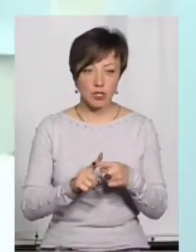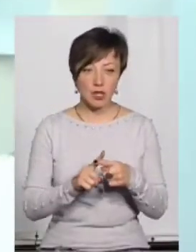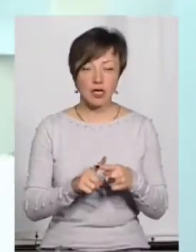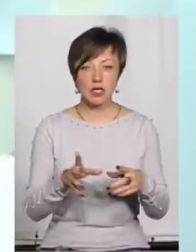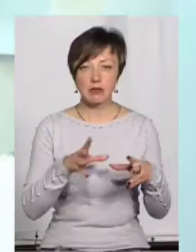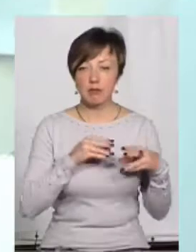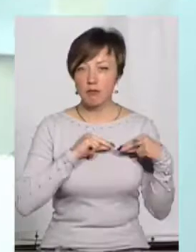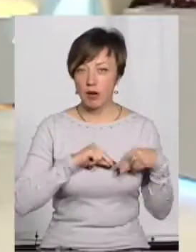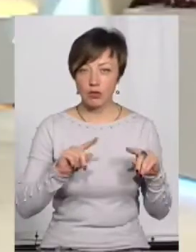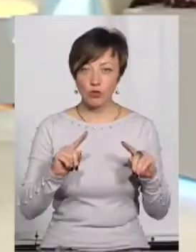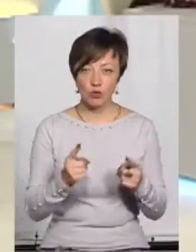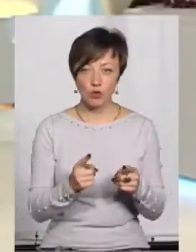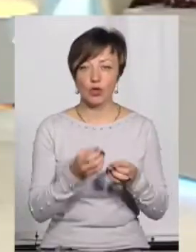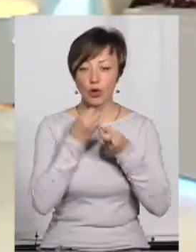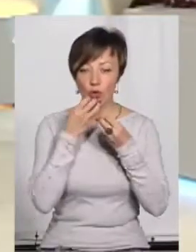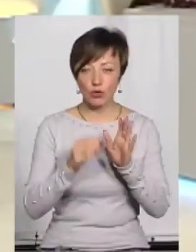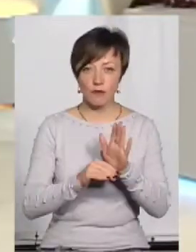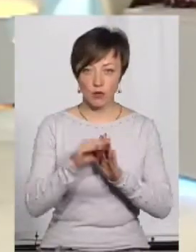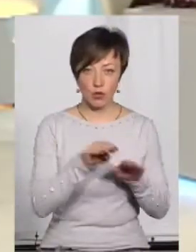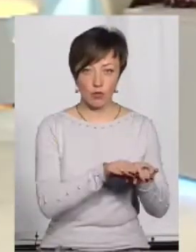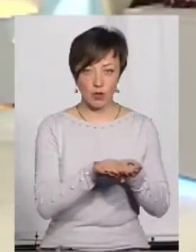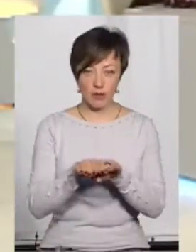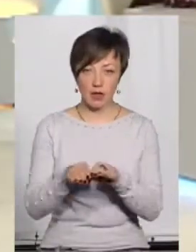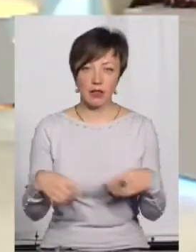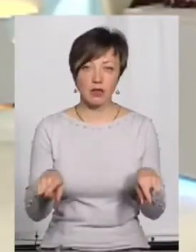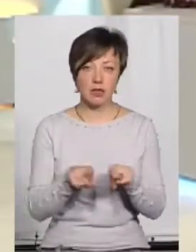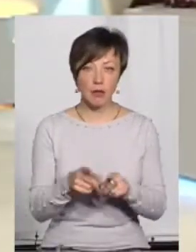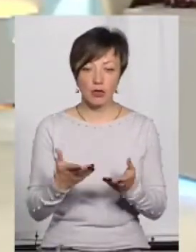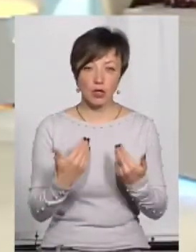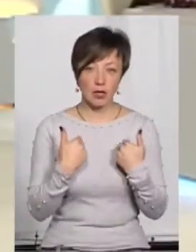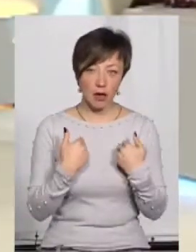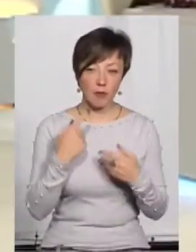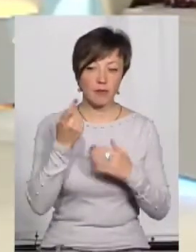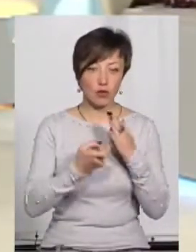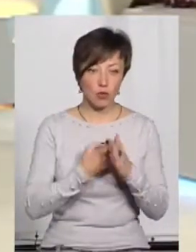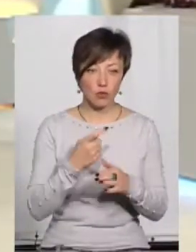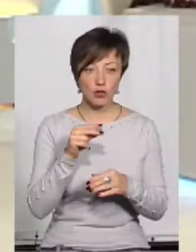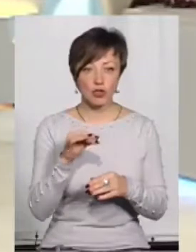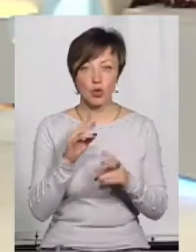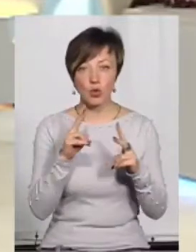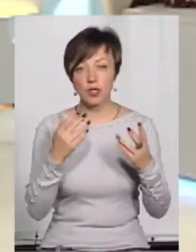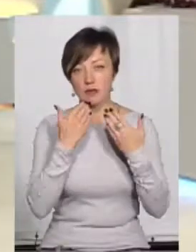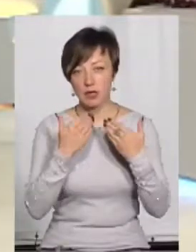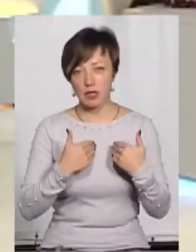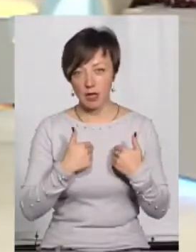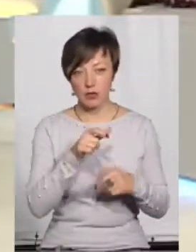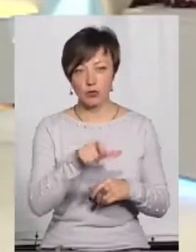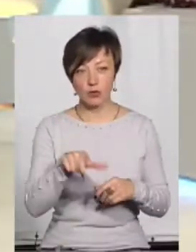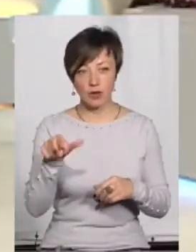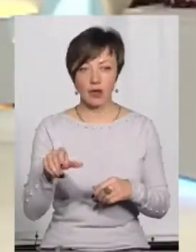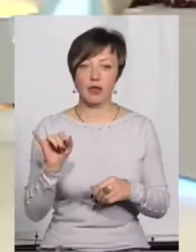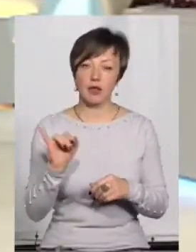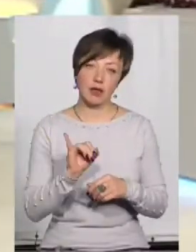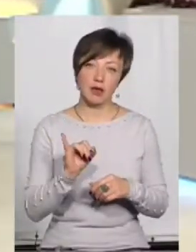співпраця дуже на належному і високому рівні. Так само, якщо нам щось стає відомо, чи до нас тут звертається з людей,